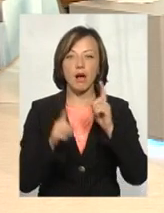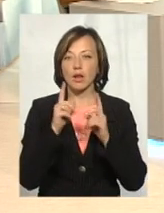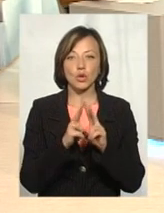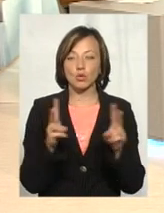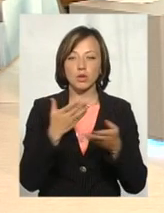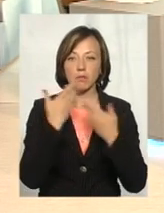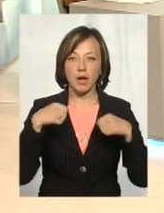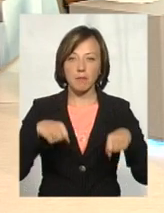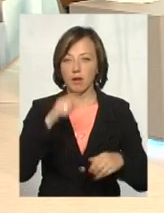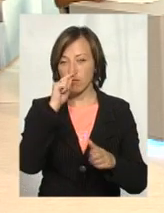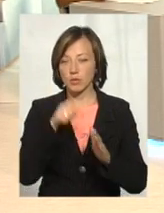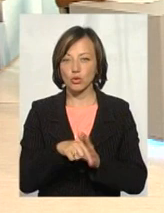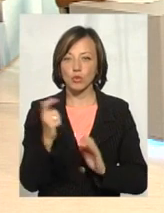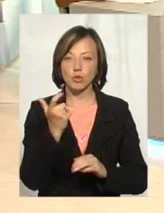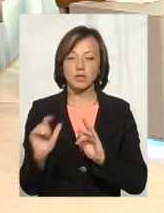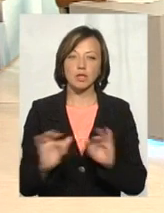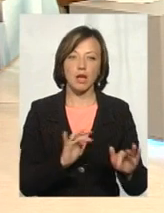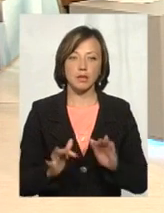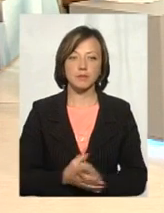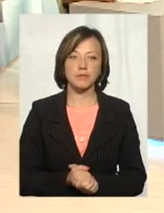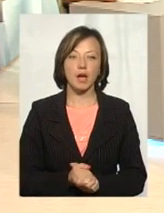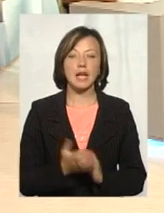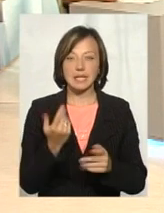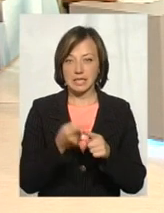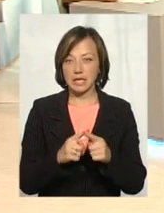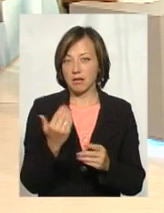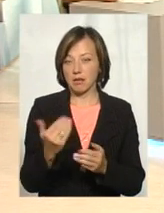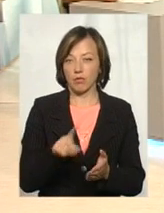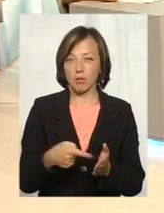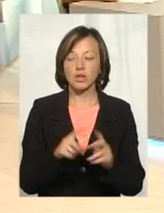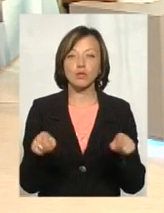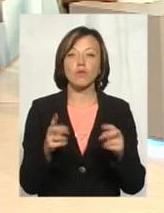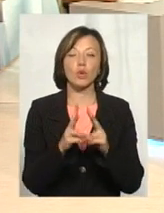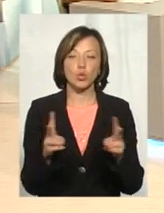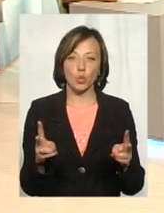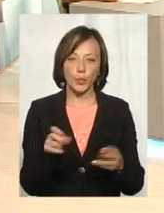ніхто не має права вмішуватися в господарську діяльність. Але це комунальне підприємство. Засловник хто?